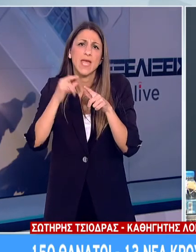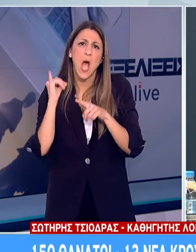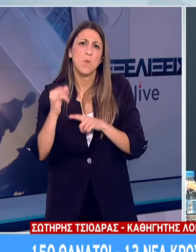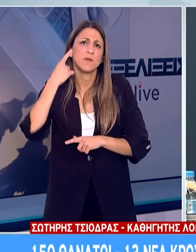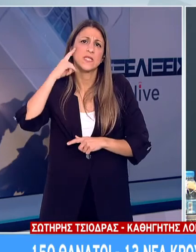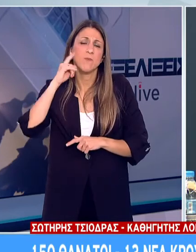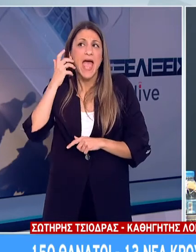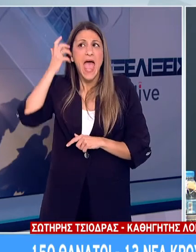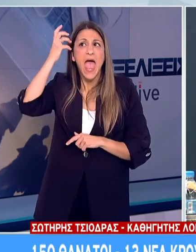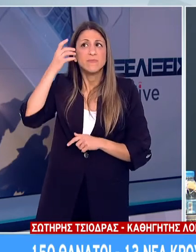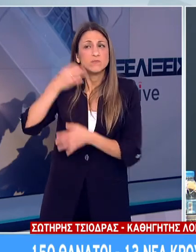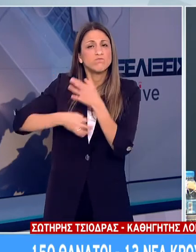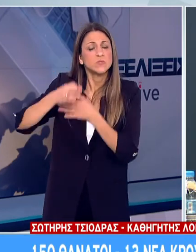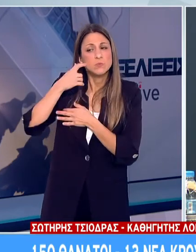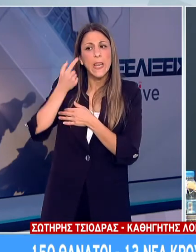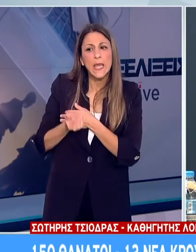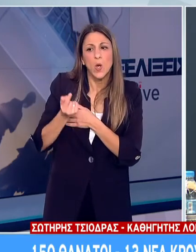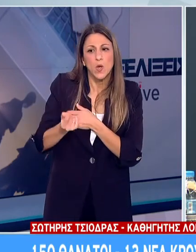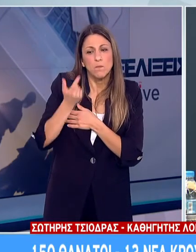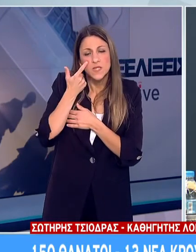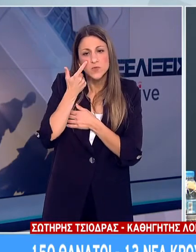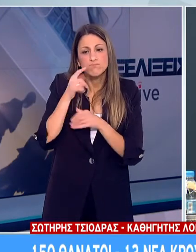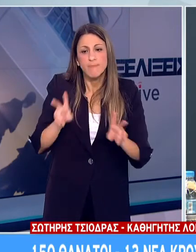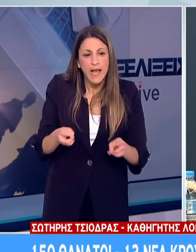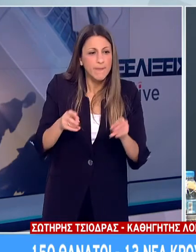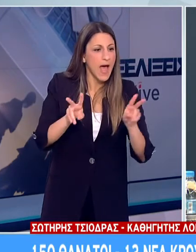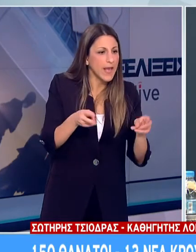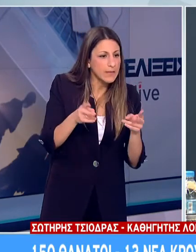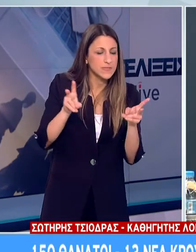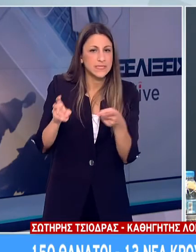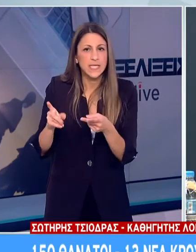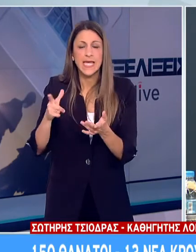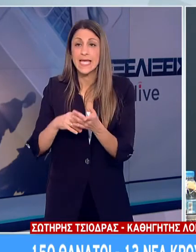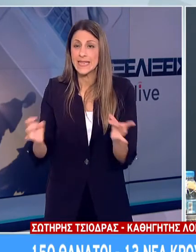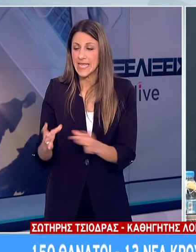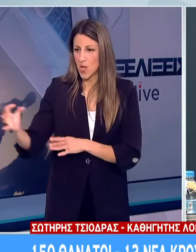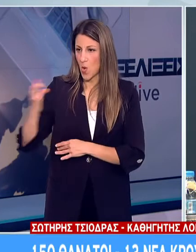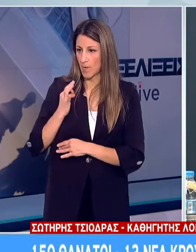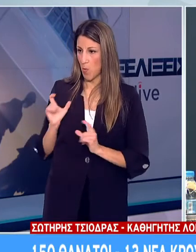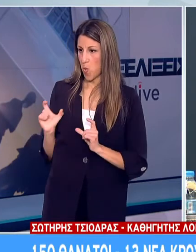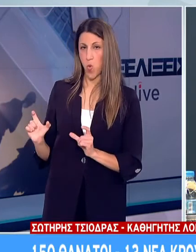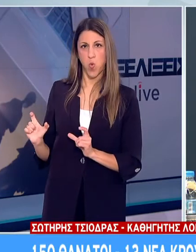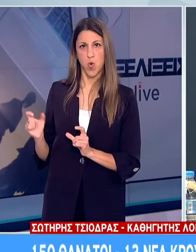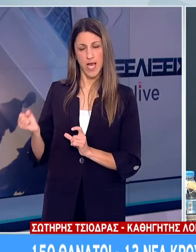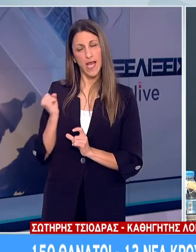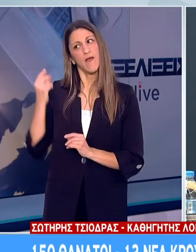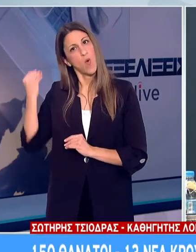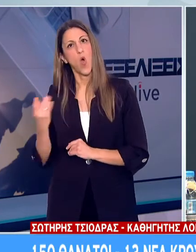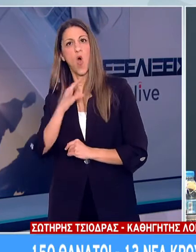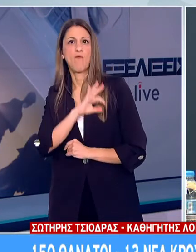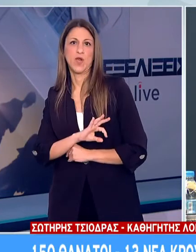στο τι ωφελεί και το τι βλάπτει. Φαίνεται ότι ωφελεί μια πολύ γρήγορη και καλή αντίδραση του οργανισμού παρά μια